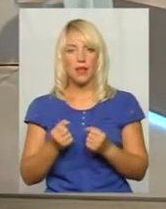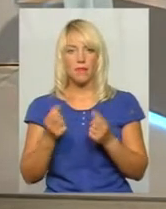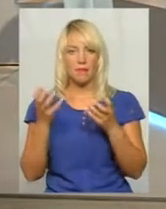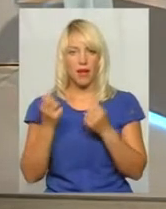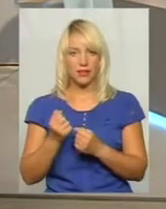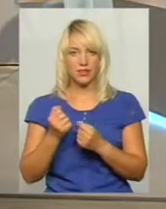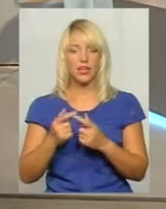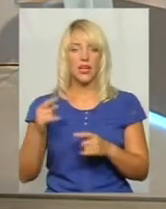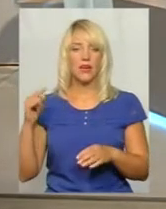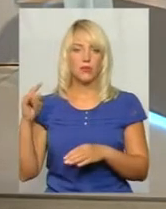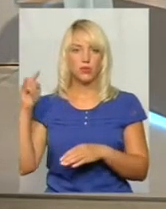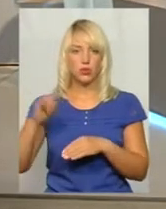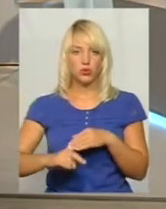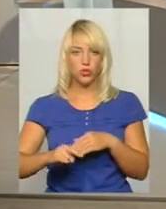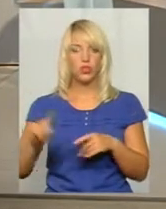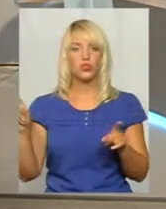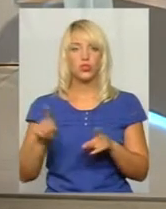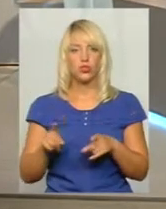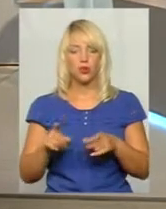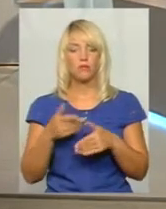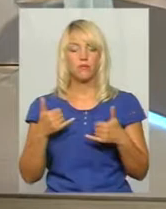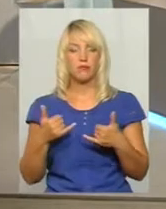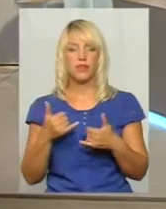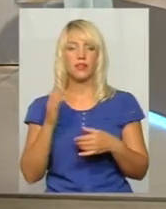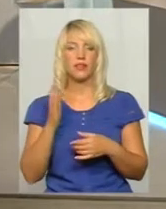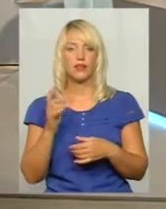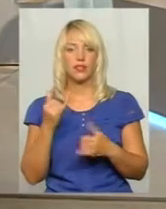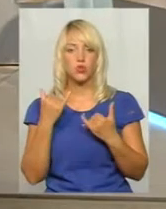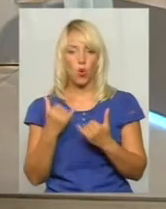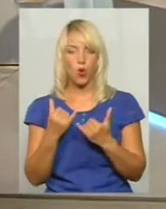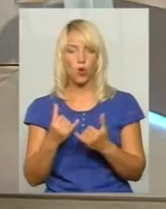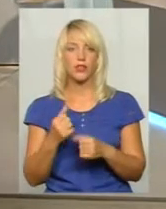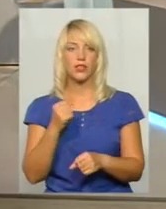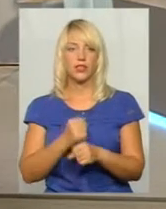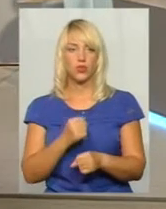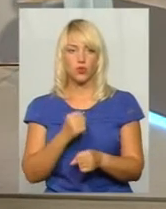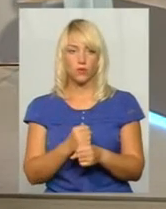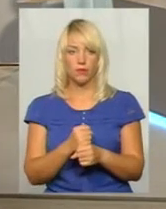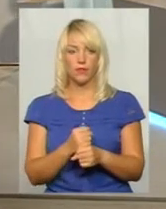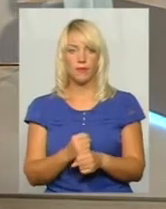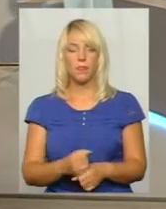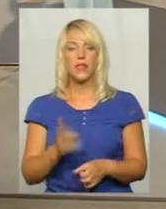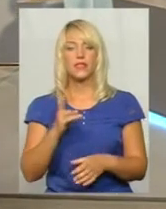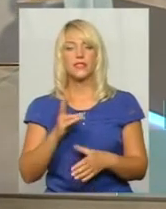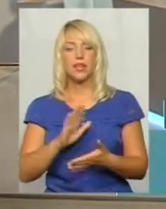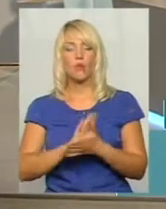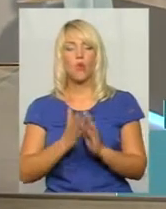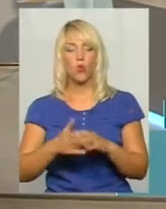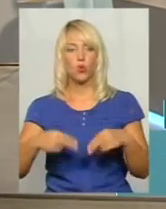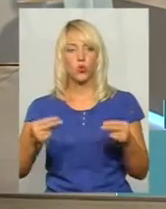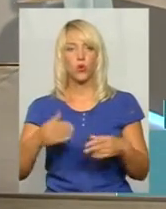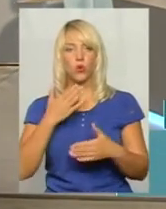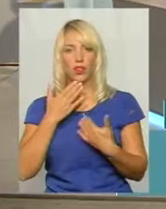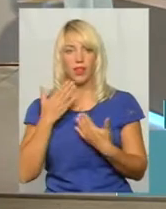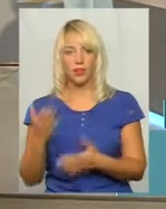малої авіації, що ми сьогодні фактично і зробили. А з ким же угоду уклали? Тому що